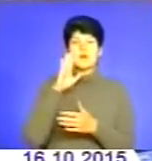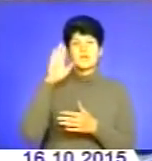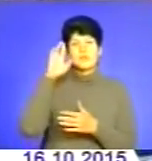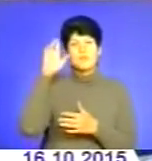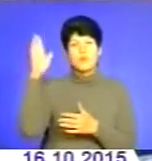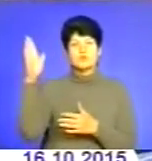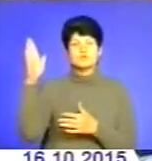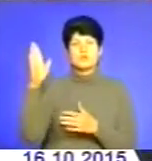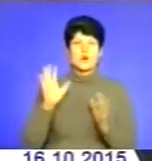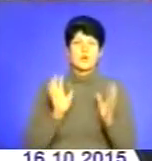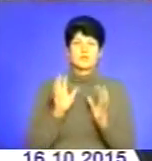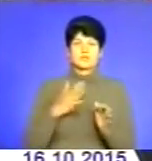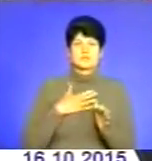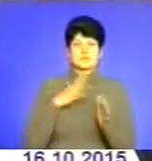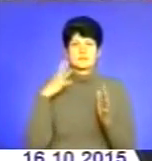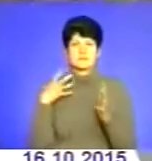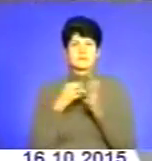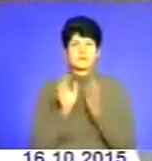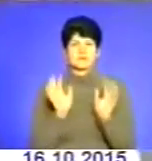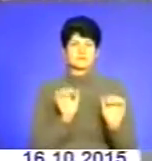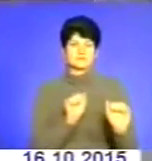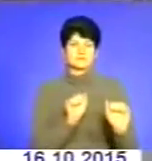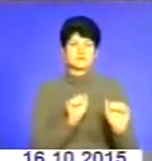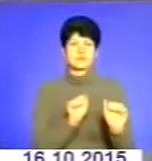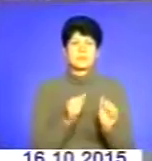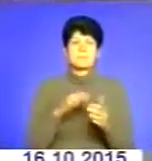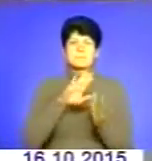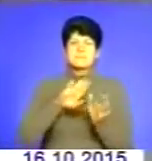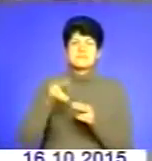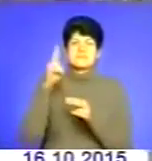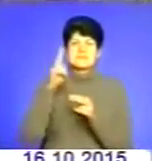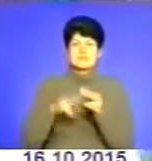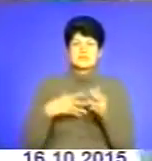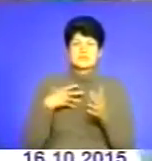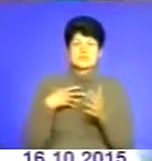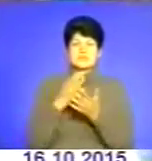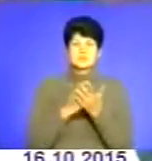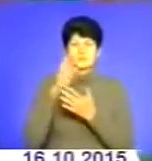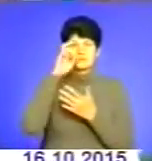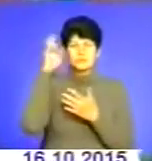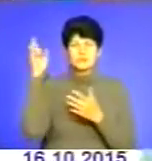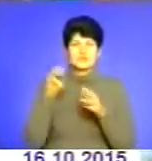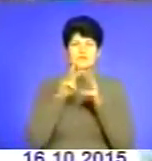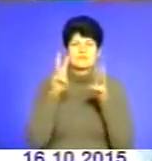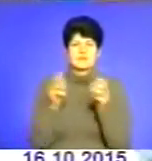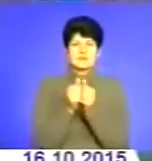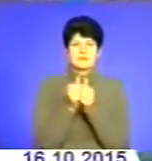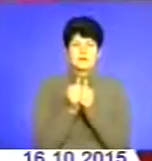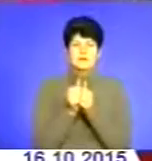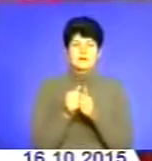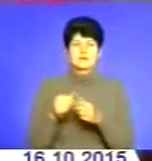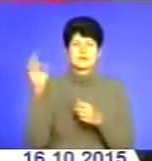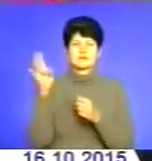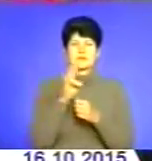обереже нас під своїм покровом. Після завершення святкової літургії священнослужителі освятили біля храму воду,